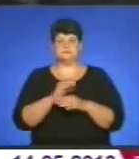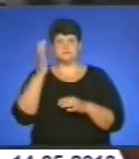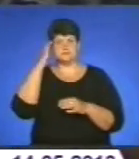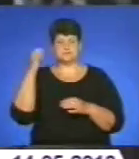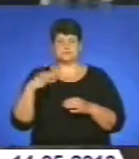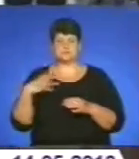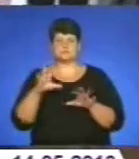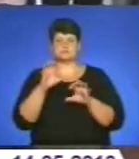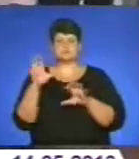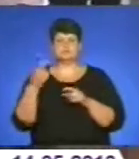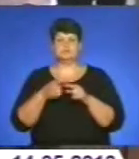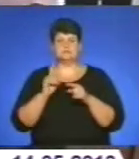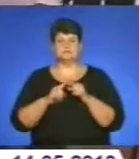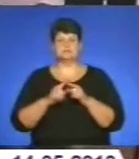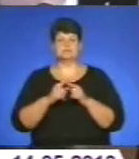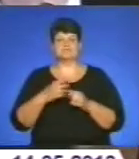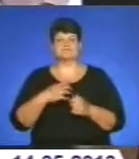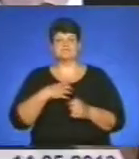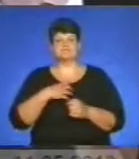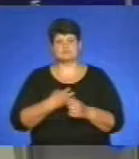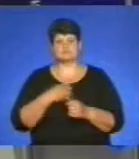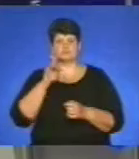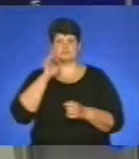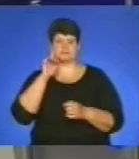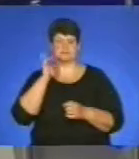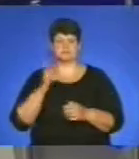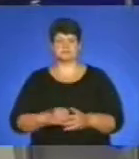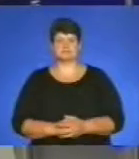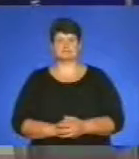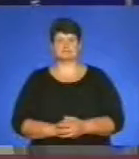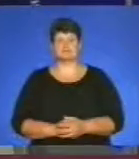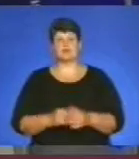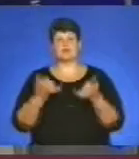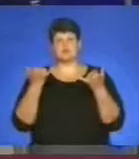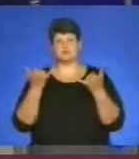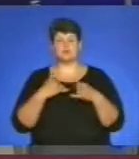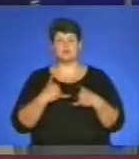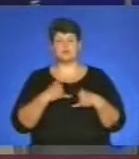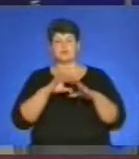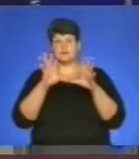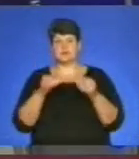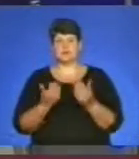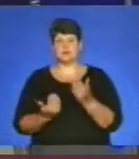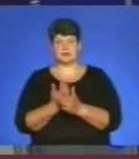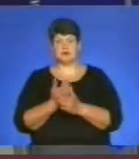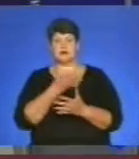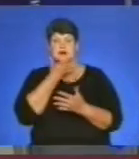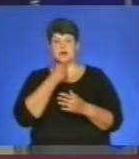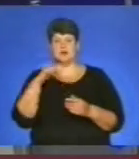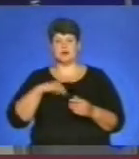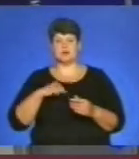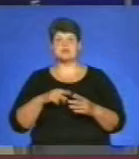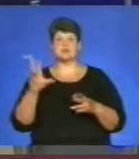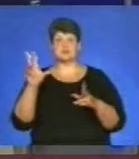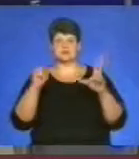фото – це ностальгія, туга за молодістю. На сьогодні це всі новини. Гарного настрою і вдалого